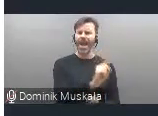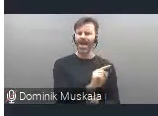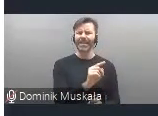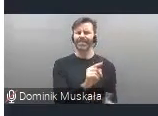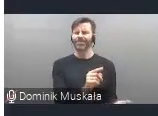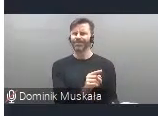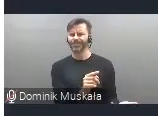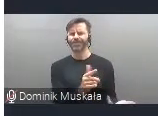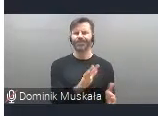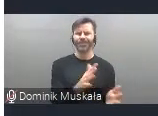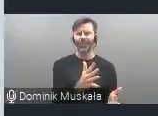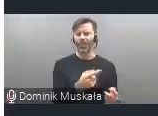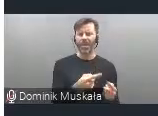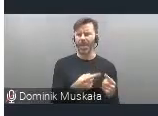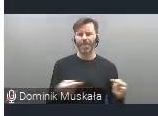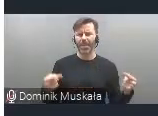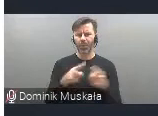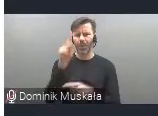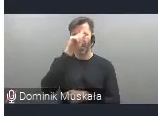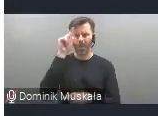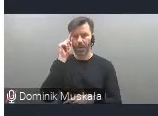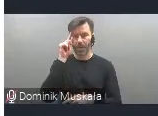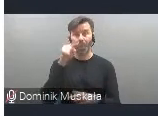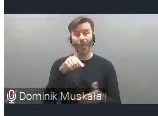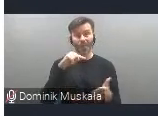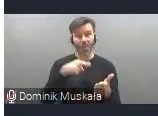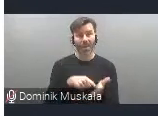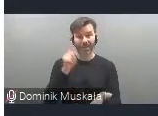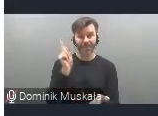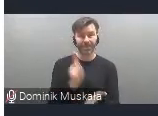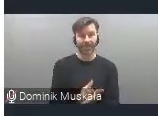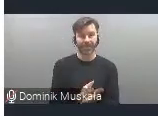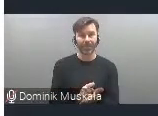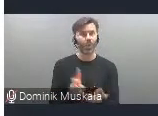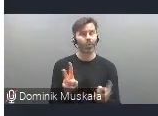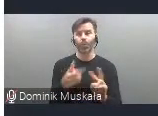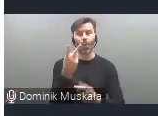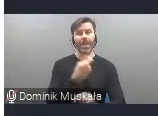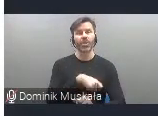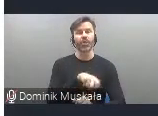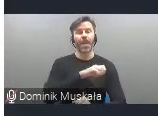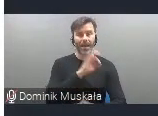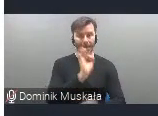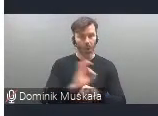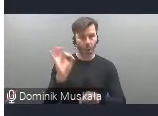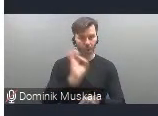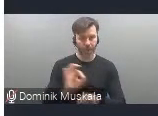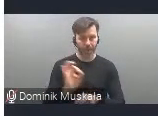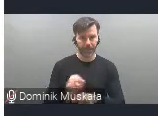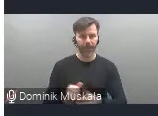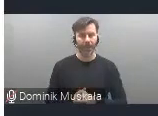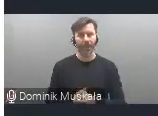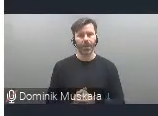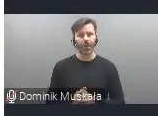służą celom społecznych i tutaj wygrał znowu produkty z Hiszpanii w San Sebastian. Miejska szkółka